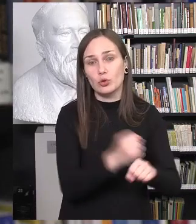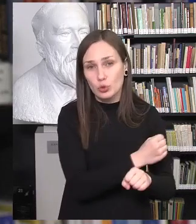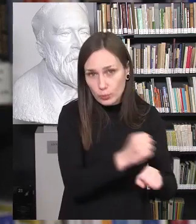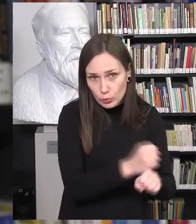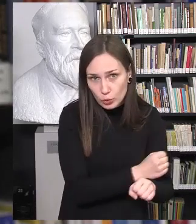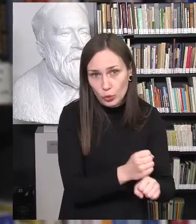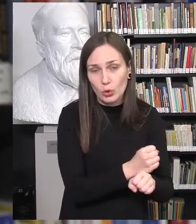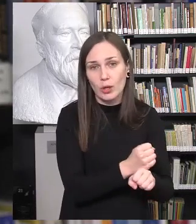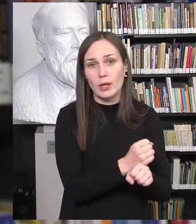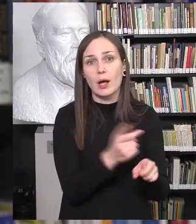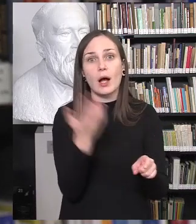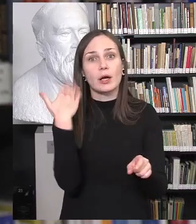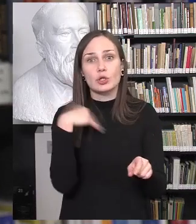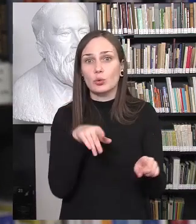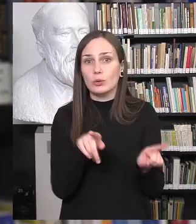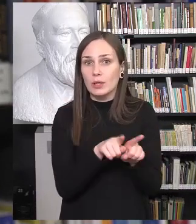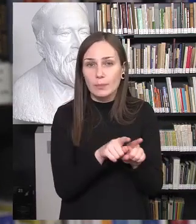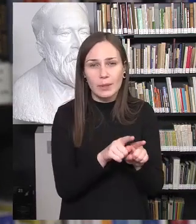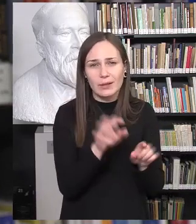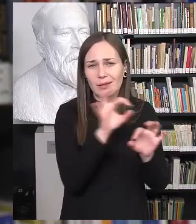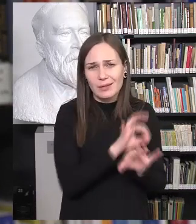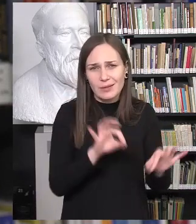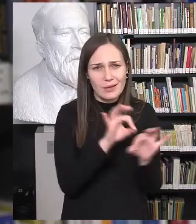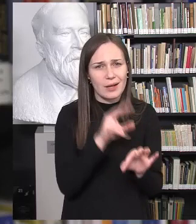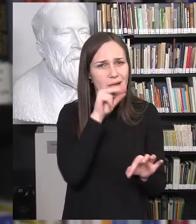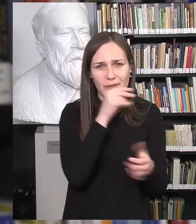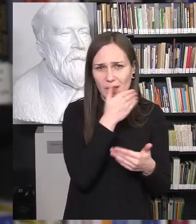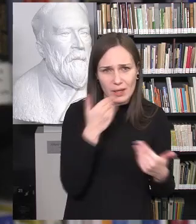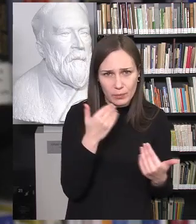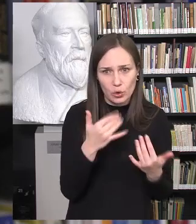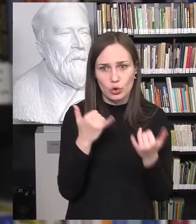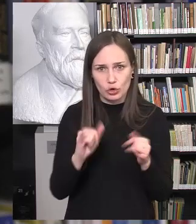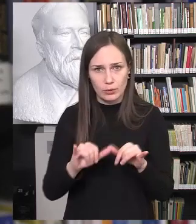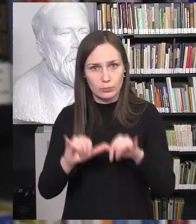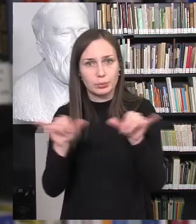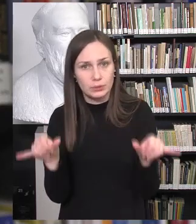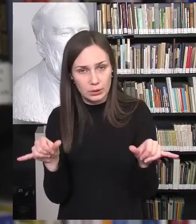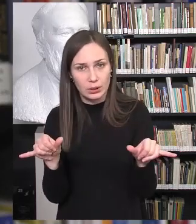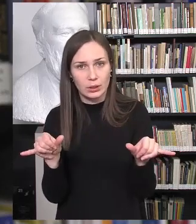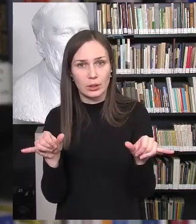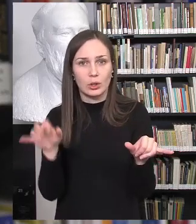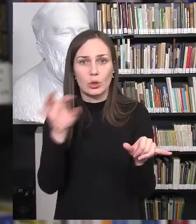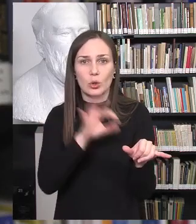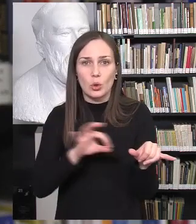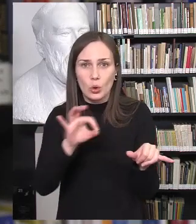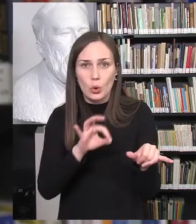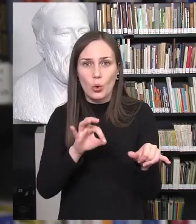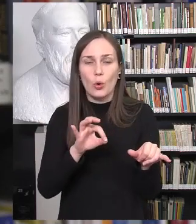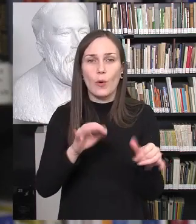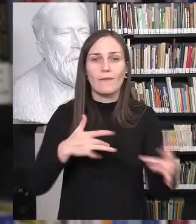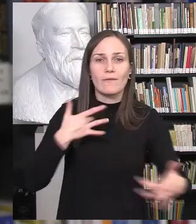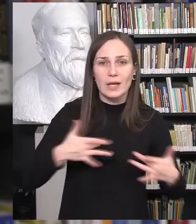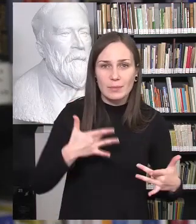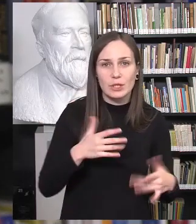kalbų, kuriuo anksčiau irgi netiek būdavo ir jų dabar šiandien yra kur kas daugiau apie pasiskirstimą rolėmis,